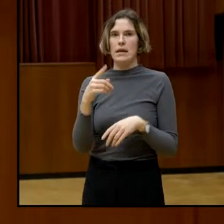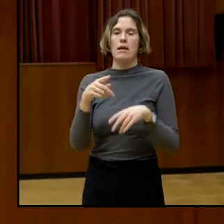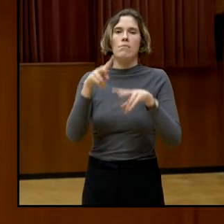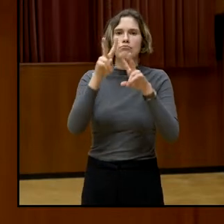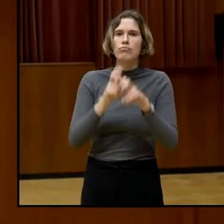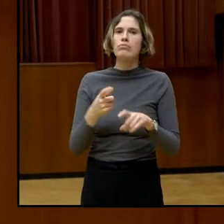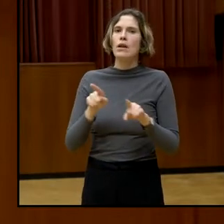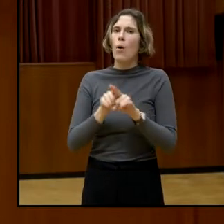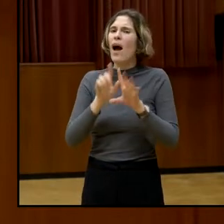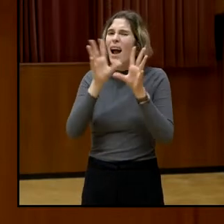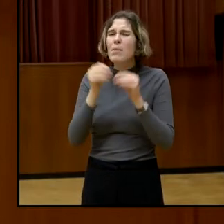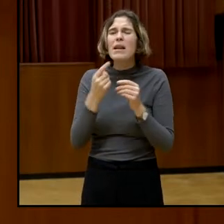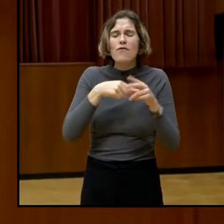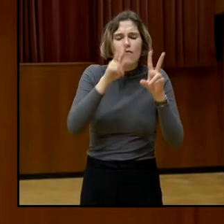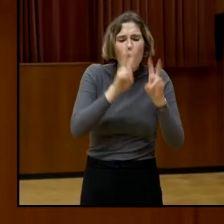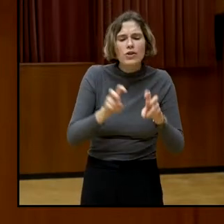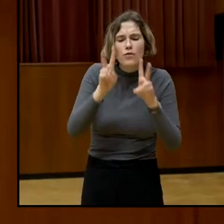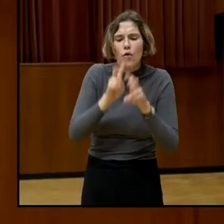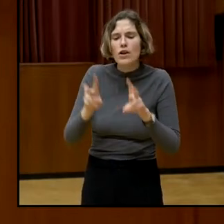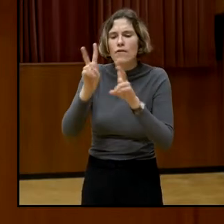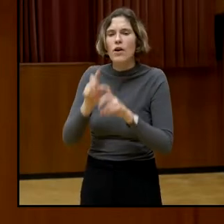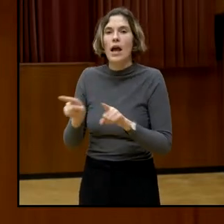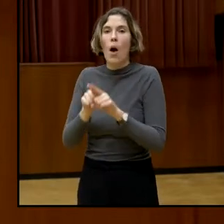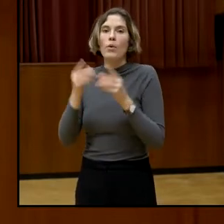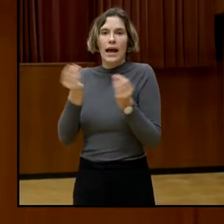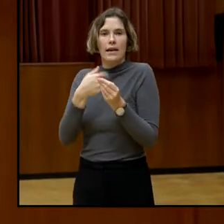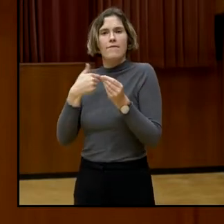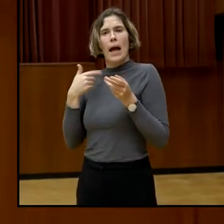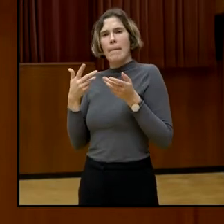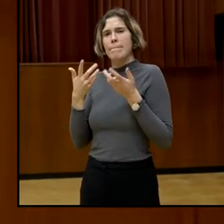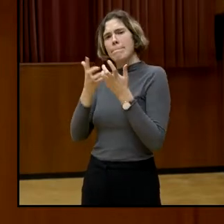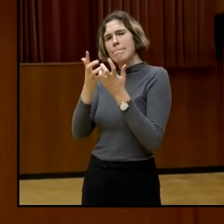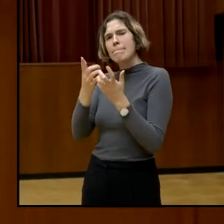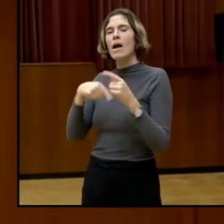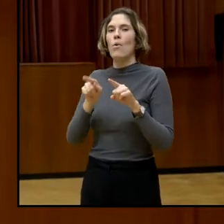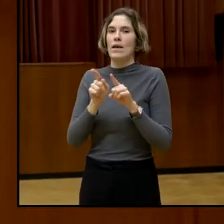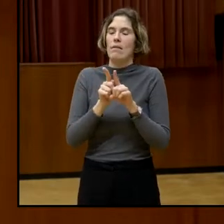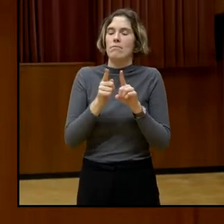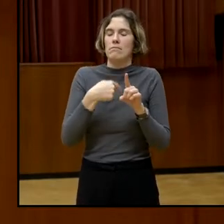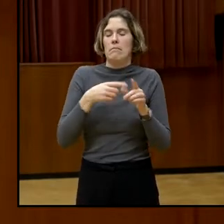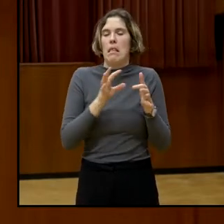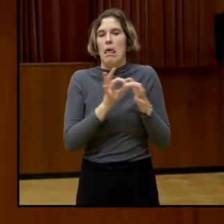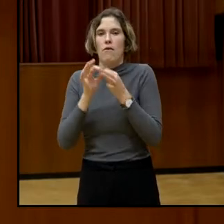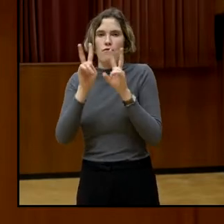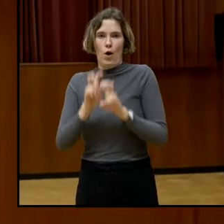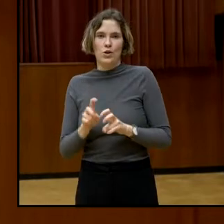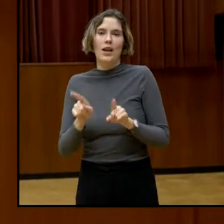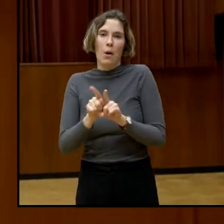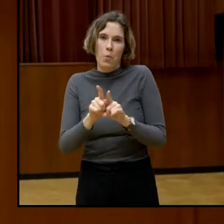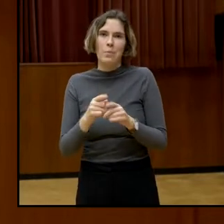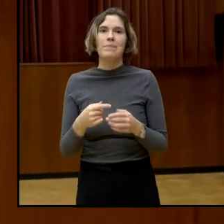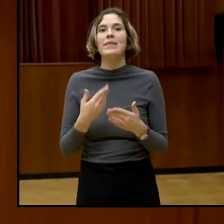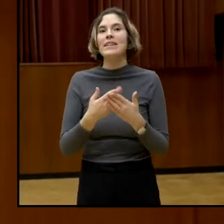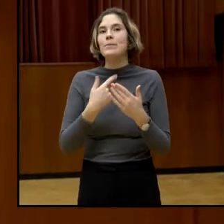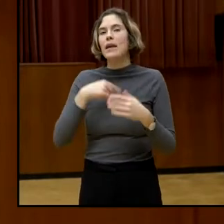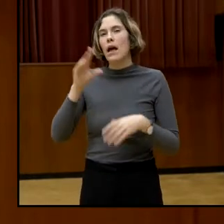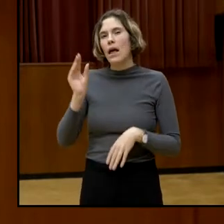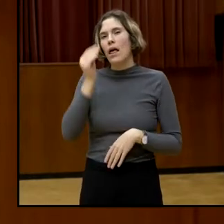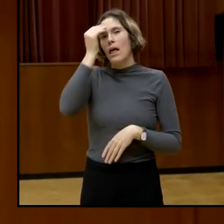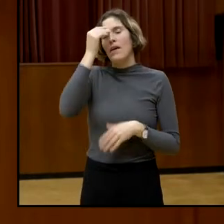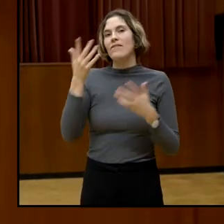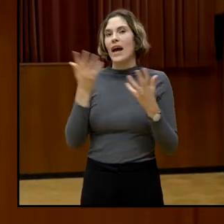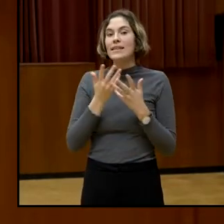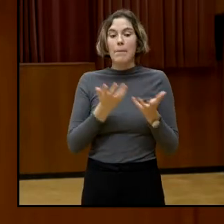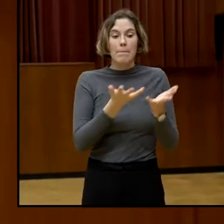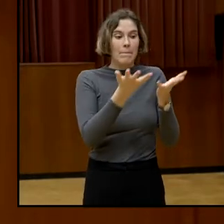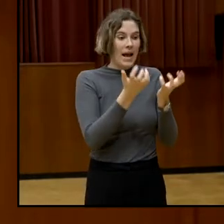diesen Dingen, die ich da irgendwie versucht habe rüber zu bringen. Für mich ist, ich nehme mit, wir müssen aus der